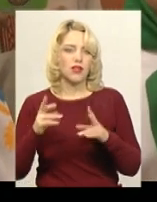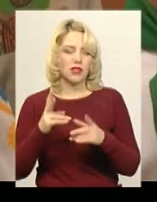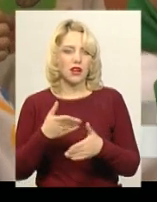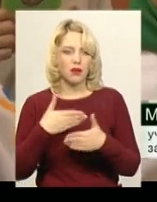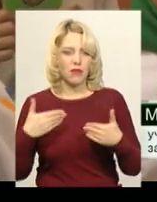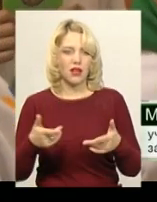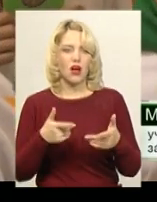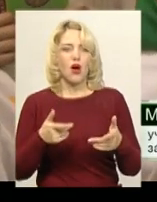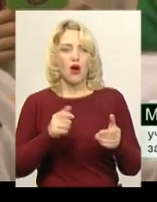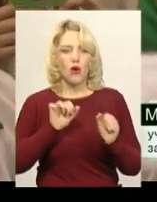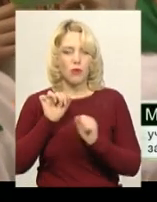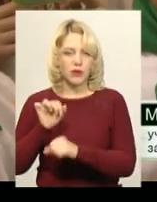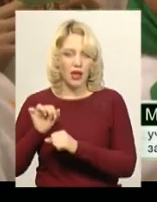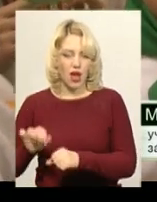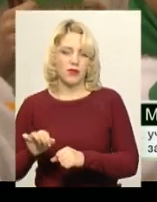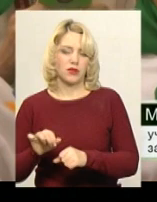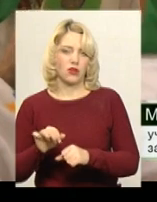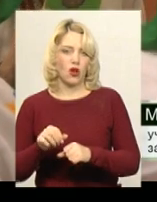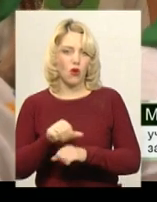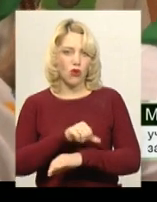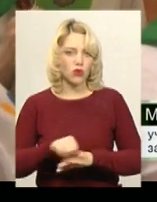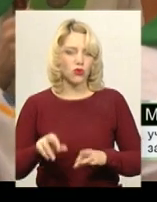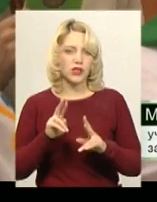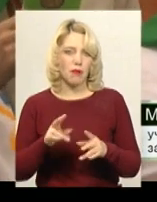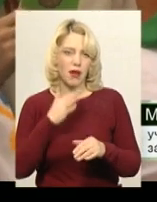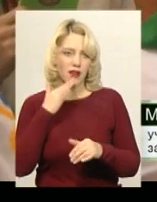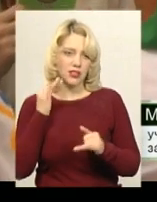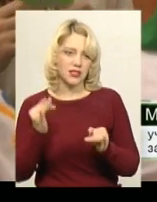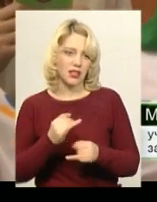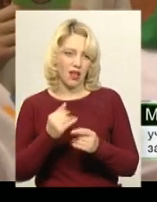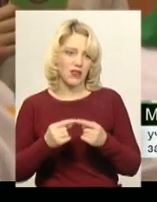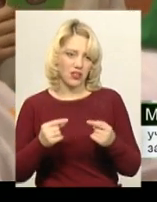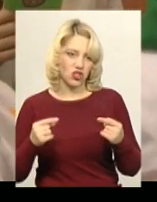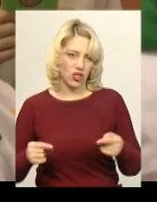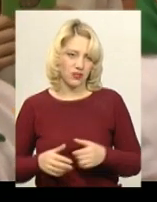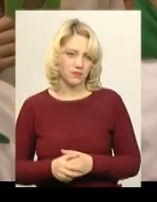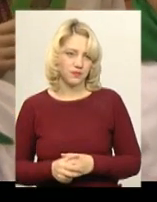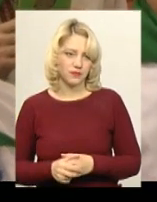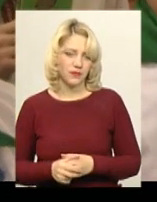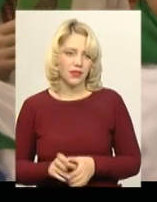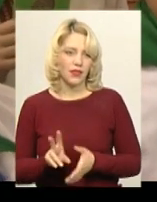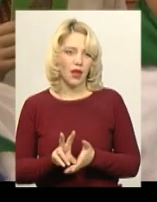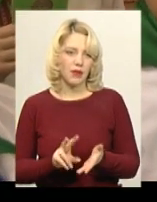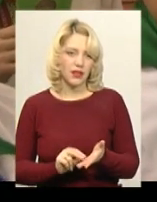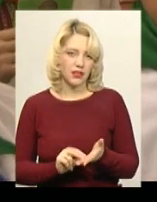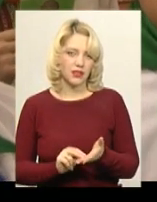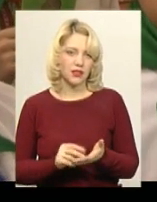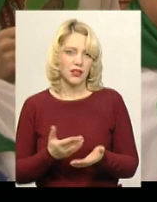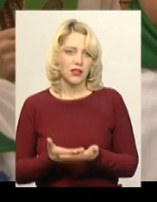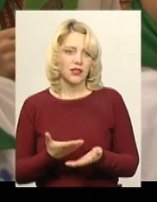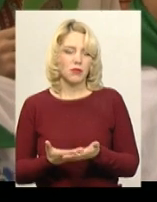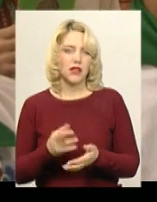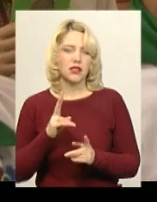оберігають кордон і багато цікавих речей. Наприклад, як